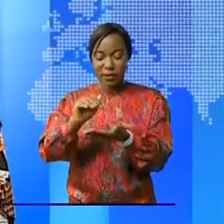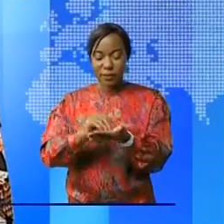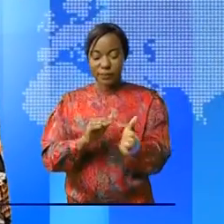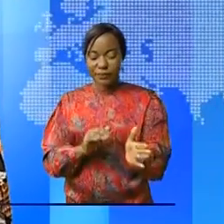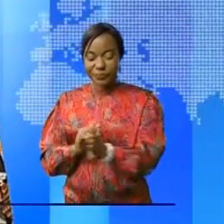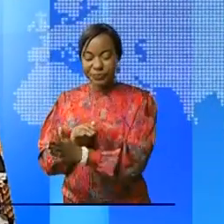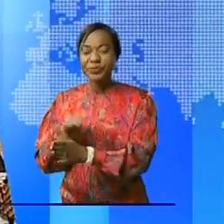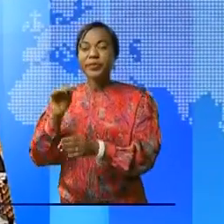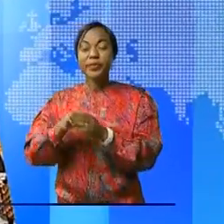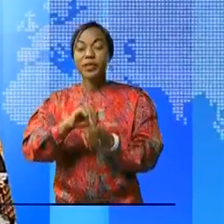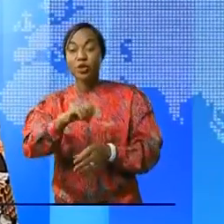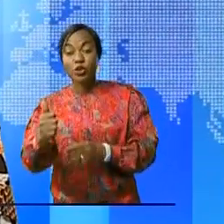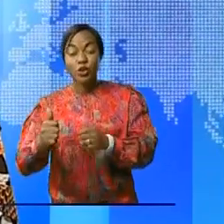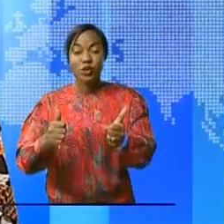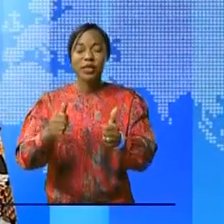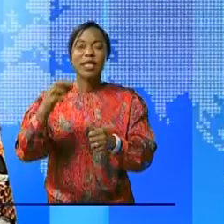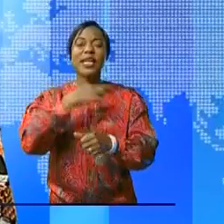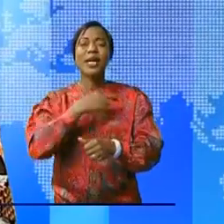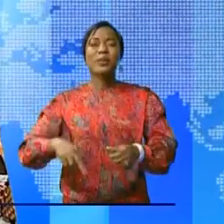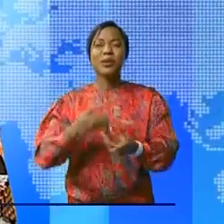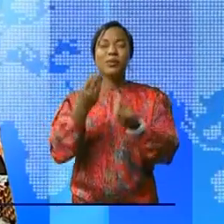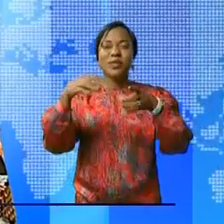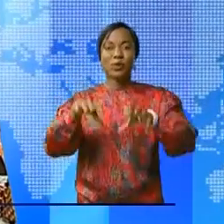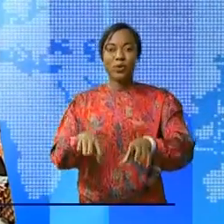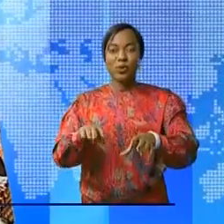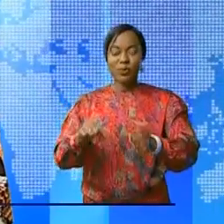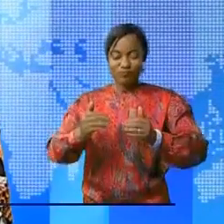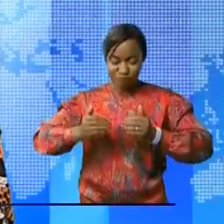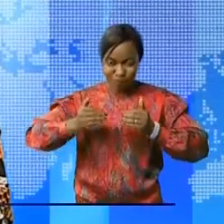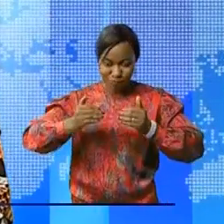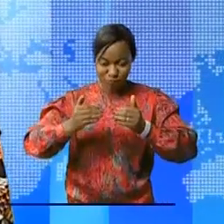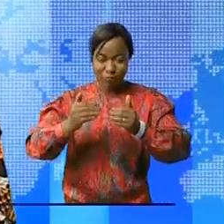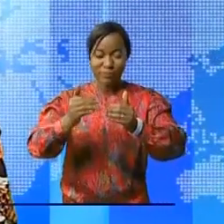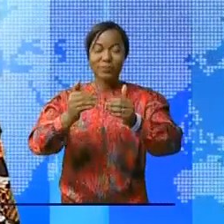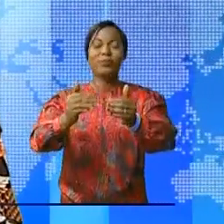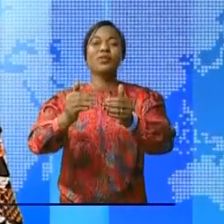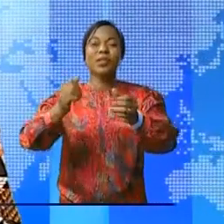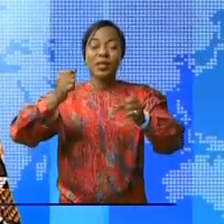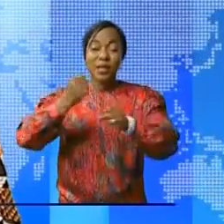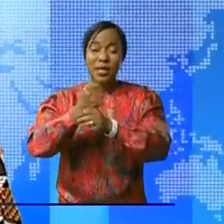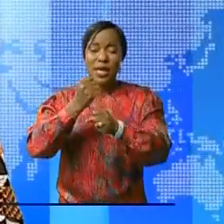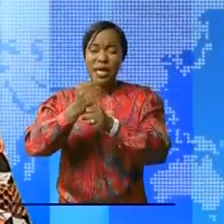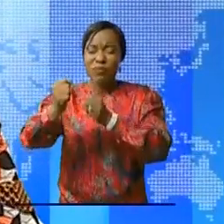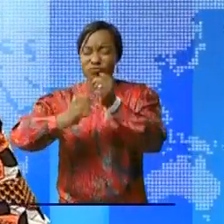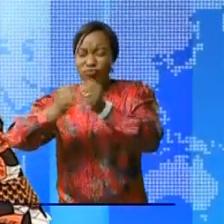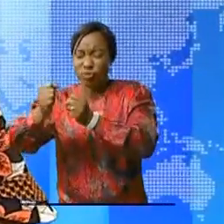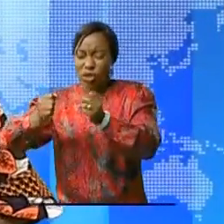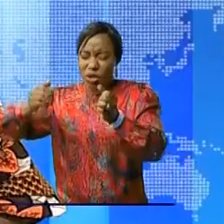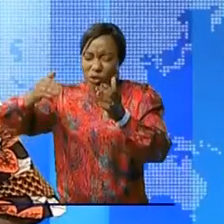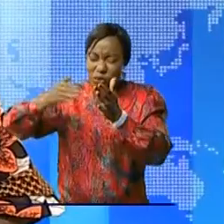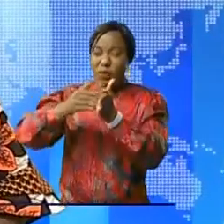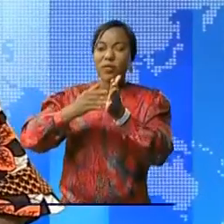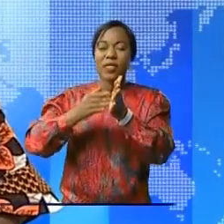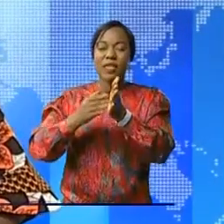Dans un autre chapitre, la République démocratique du Congo doit poursuivre sa lutte contre les violences faites aux femmes